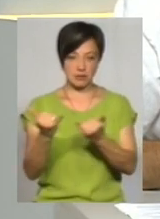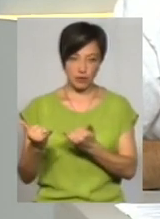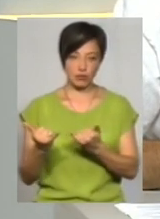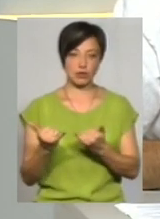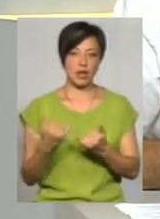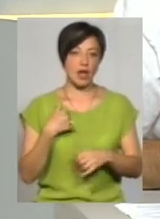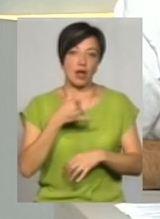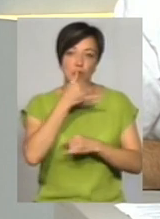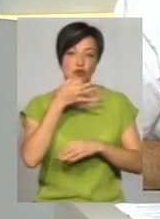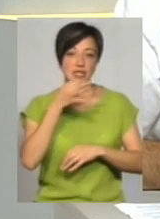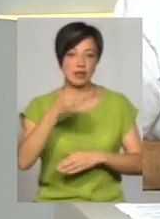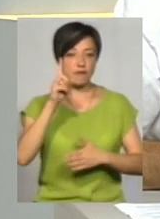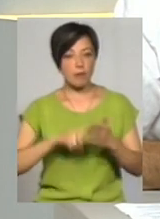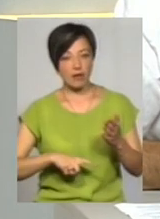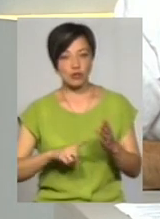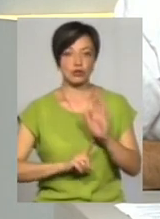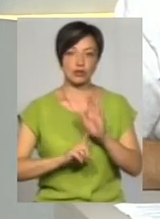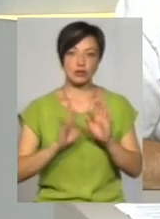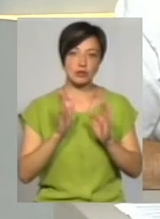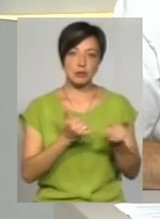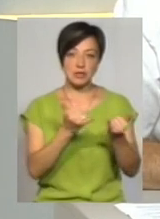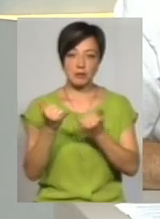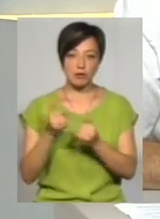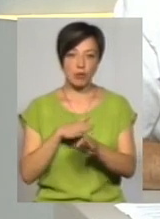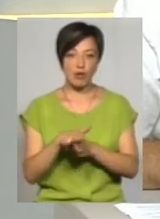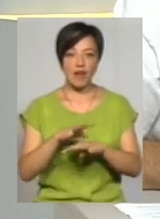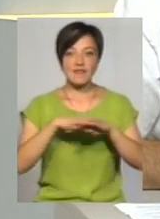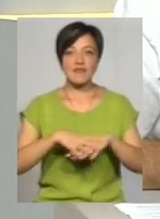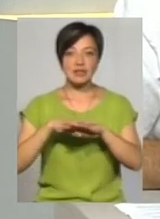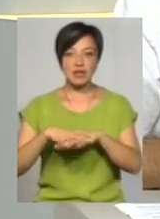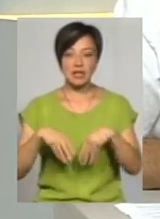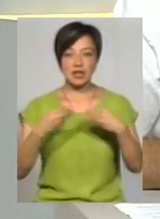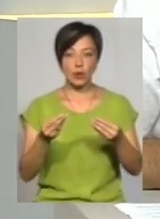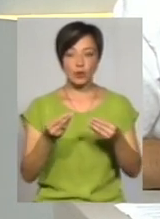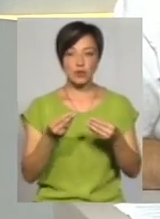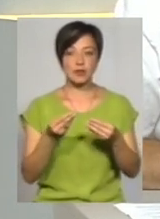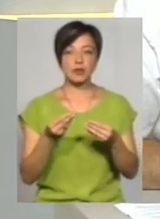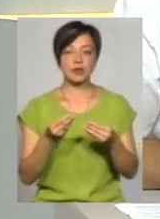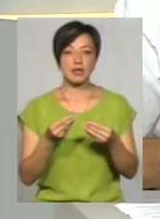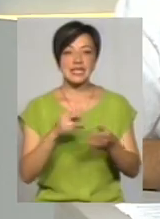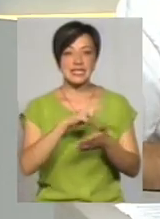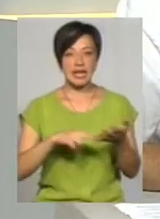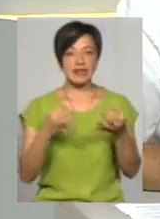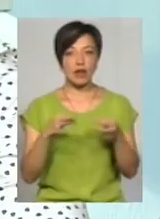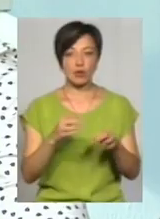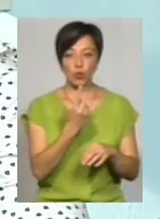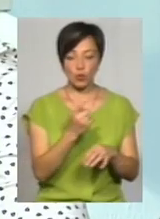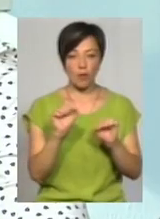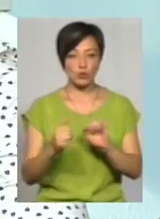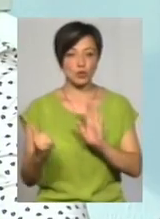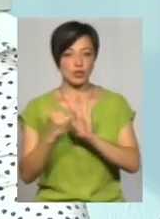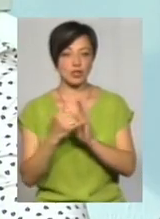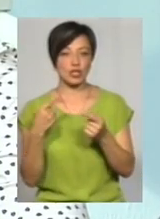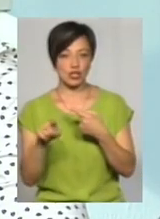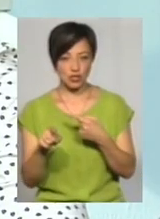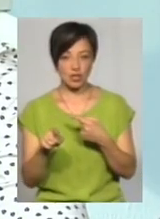Я не можу сказати, теж впевно, чи вони повністю забезпечать, тому що нафільтри дають сертифікацію одну, а можуть поставити